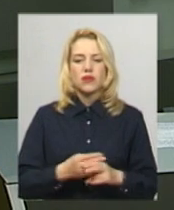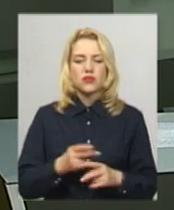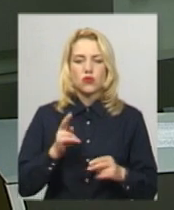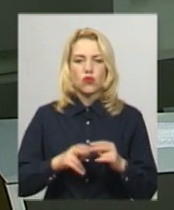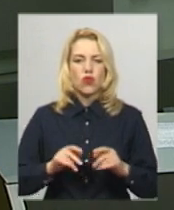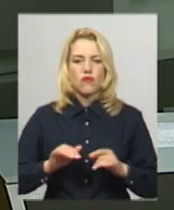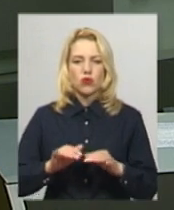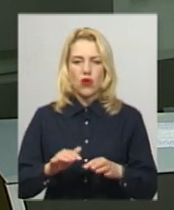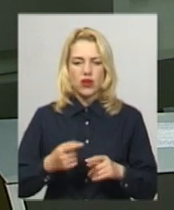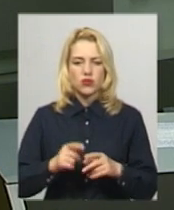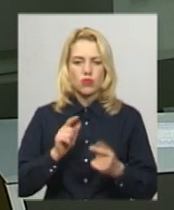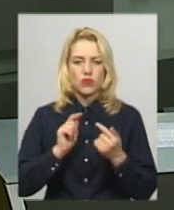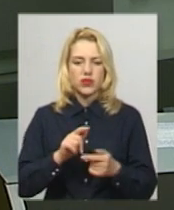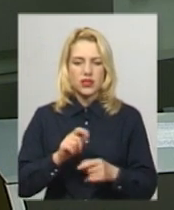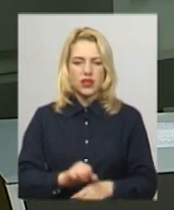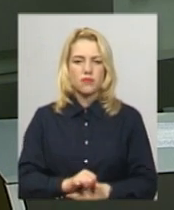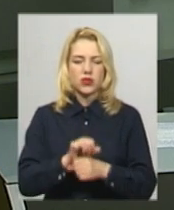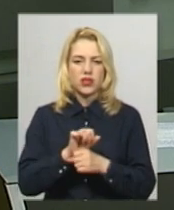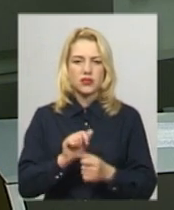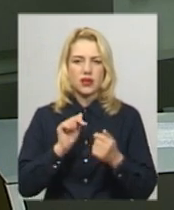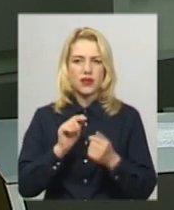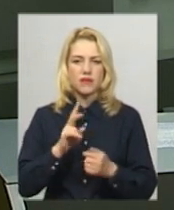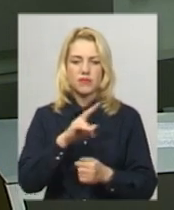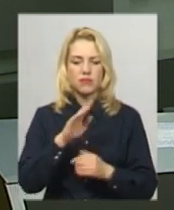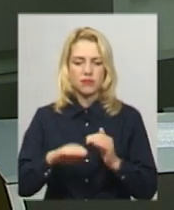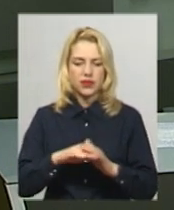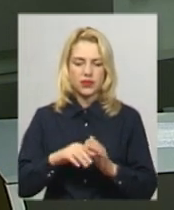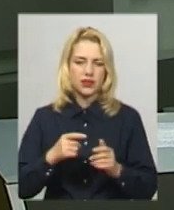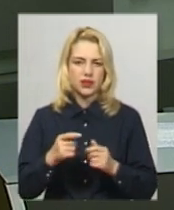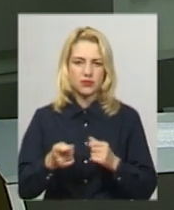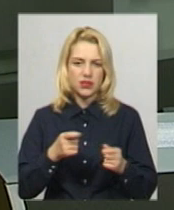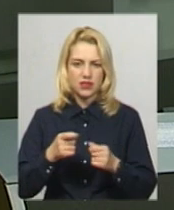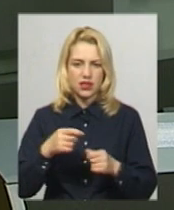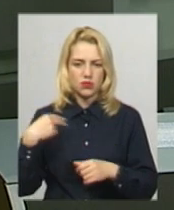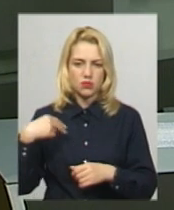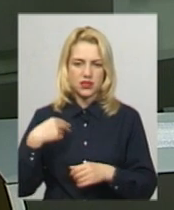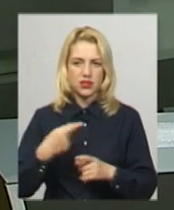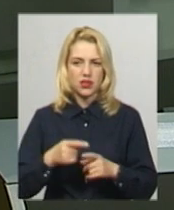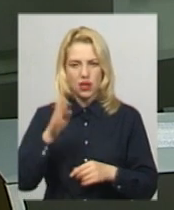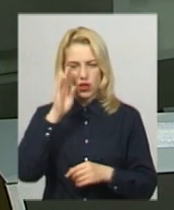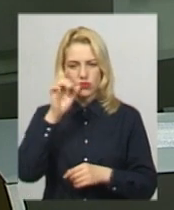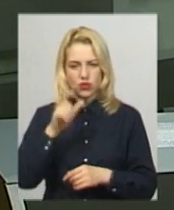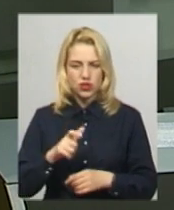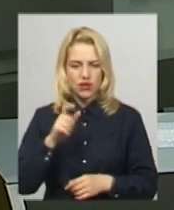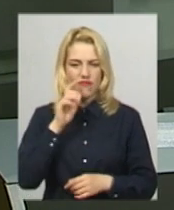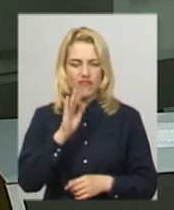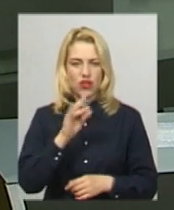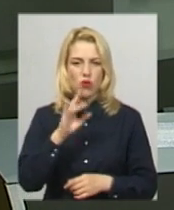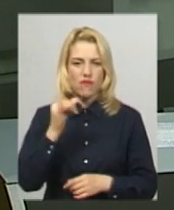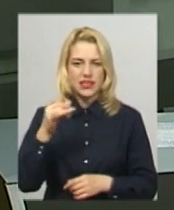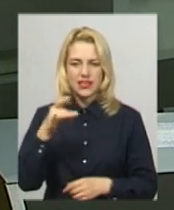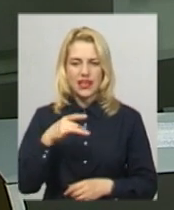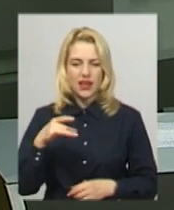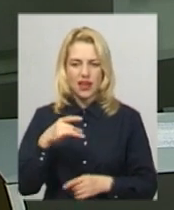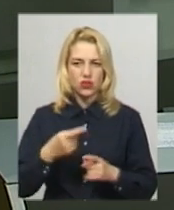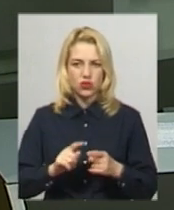протесту під адміністрацією президента у Києві перебуває житель села Велика Побійна Дунаєвецького району Віктор Галущак. У телефонній